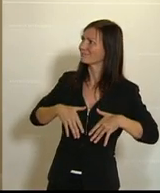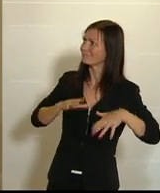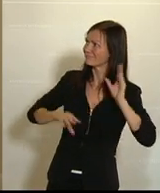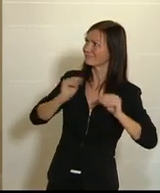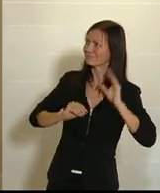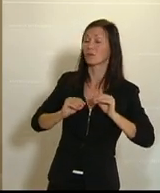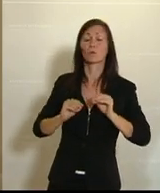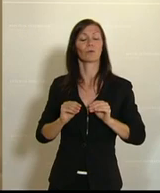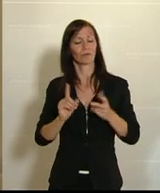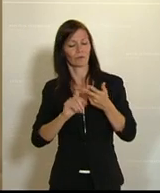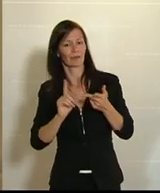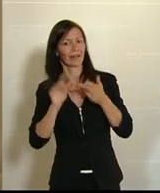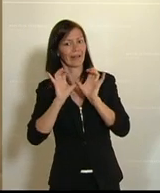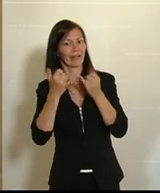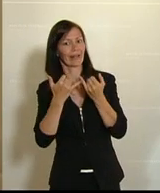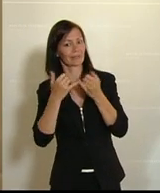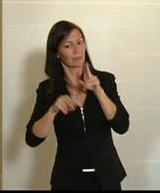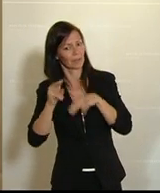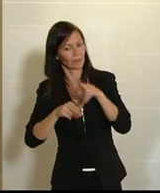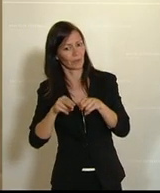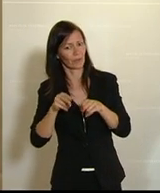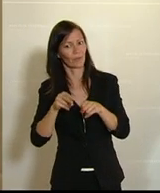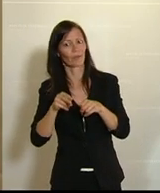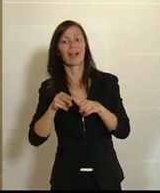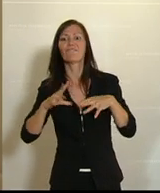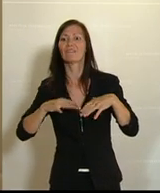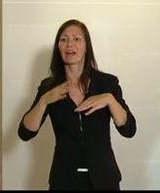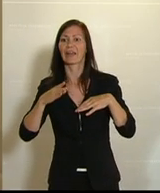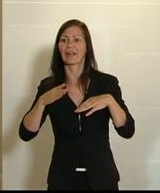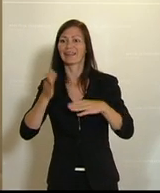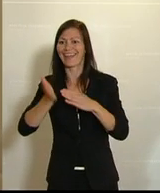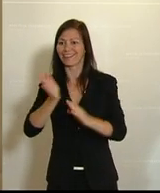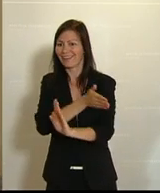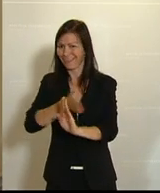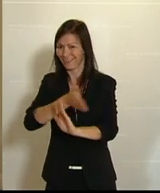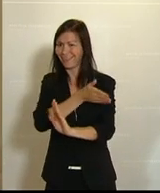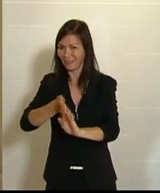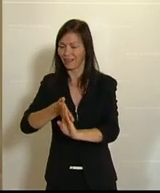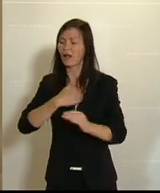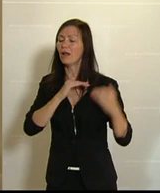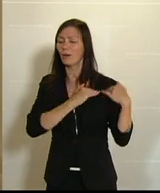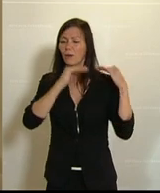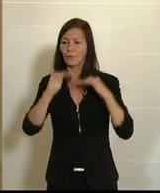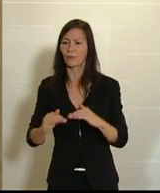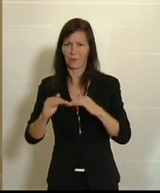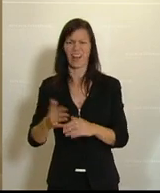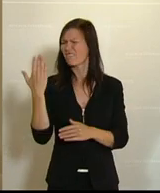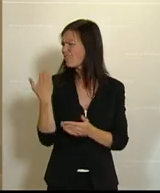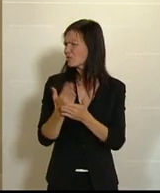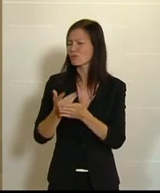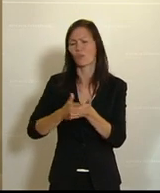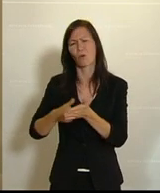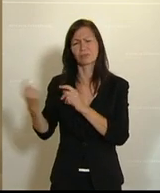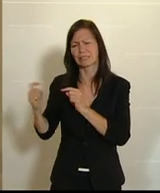werden Eltern bei der Betreuung der Kinder in den letzten Ferienwochen entlastet. Das ist ja auch schon immer wieder ein Thema, das im Raum gestanden ist.